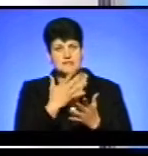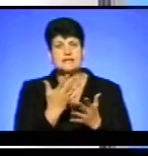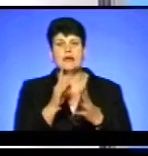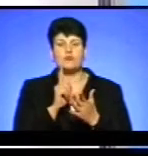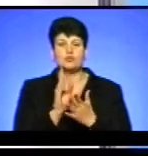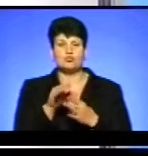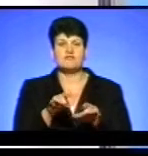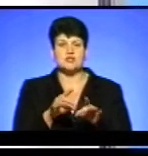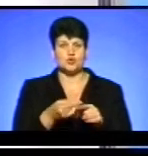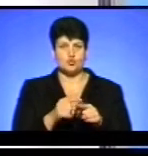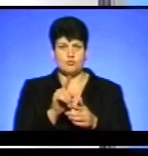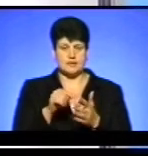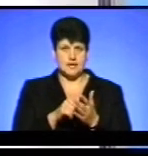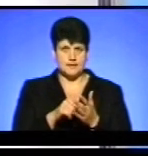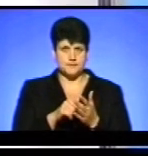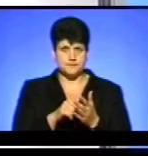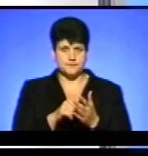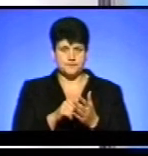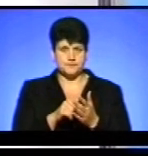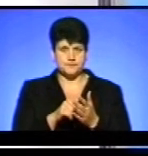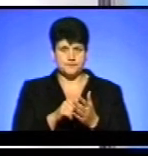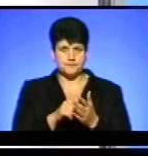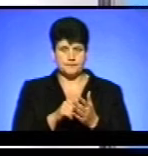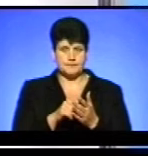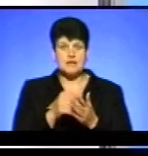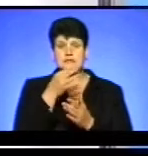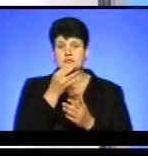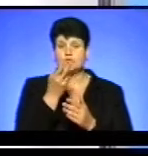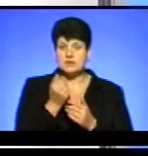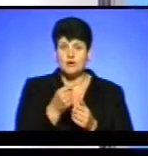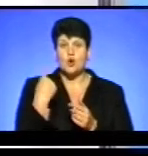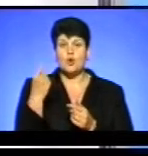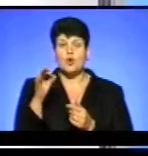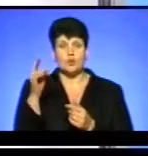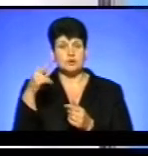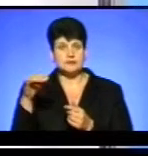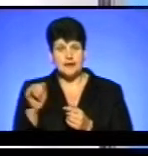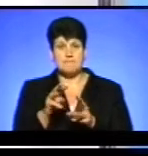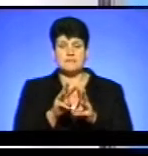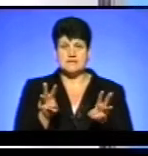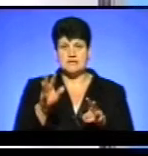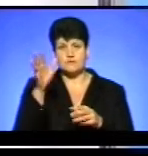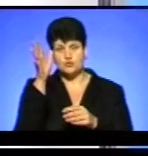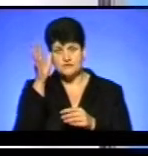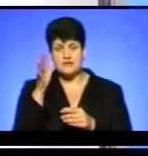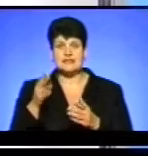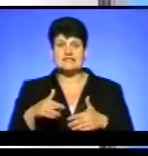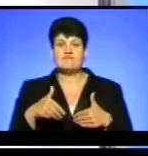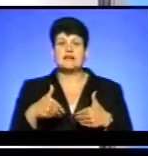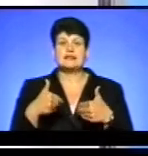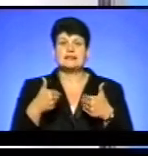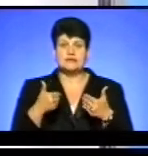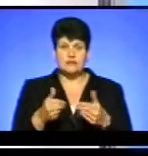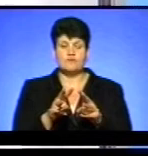цього питання? Скажемо так, що обласна державна адміністрація, що Міністерство освіти десь зверталося